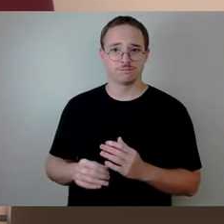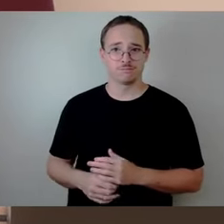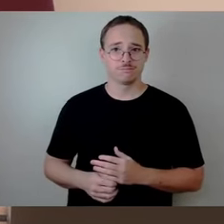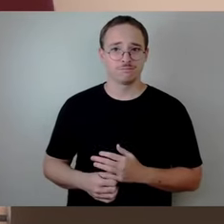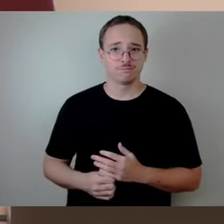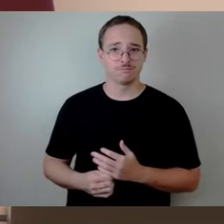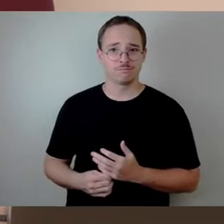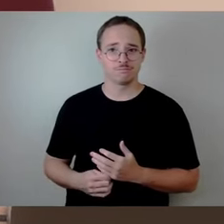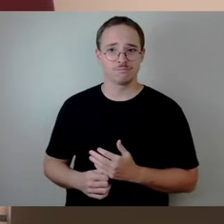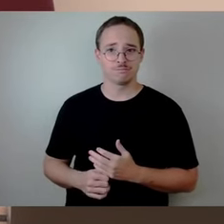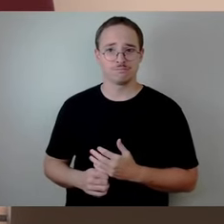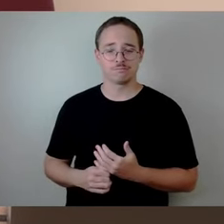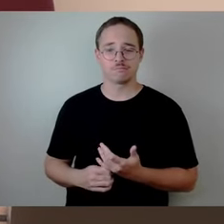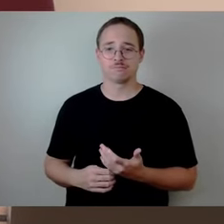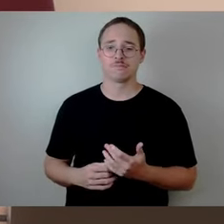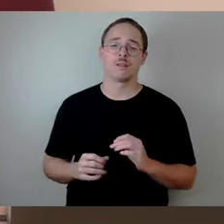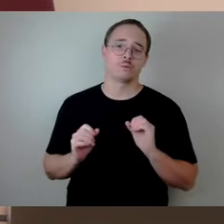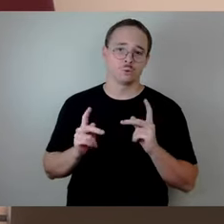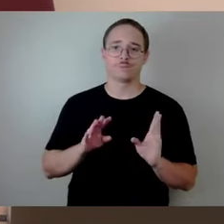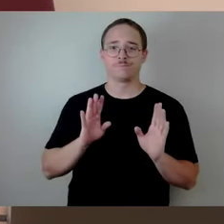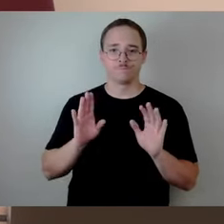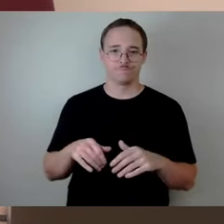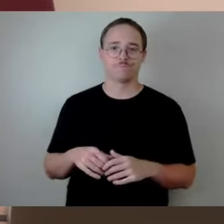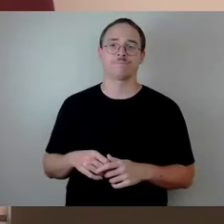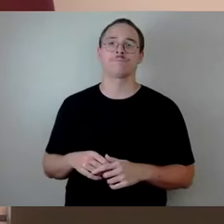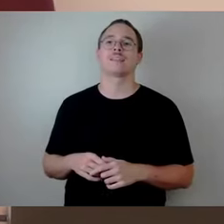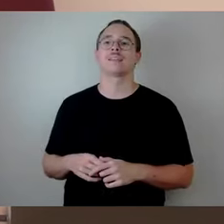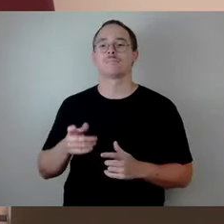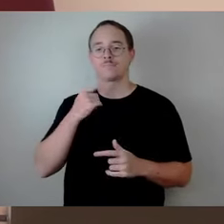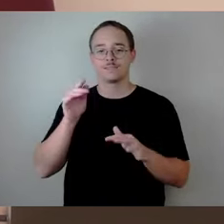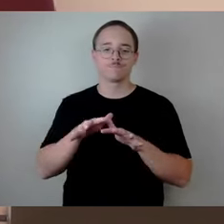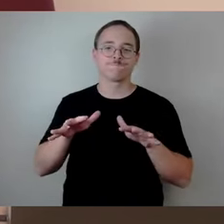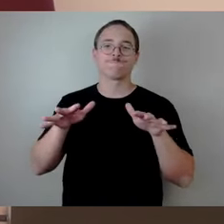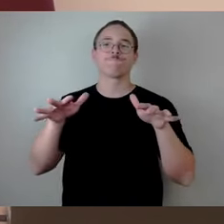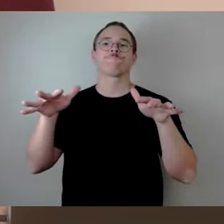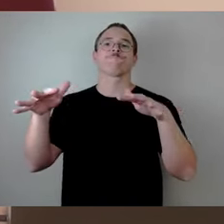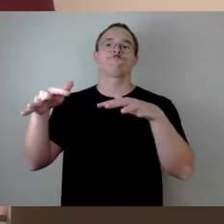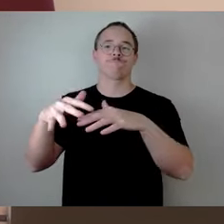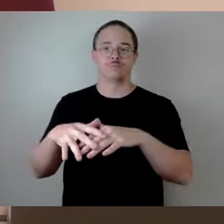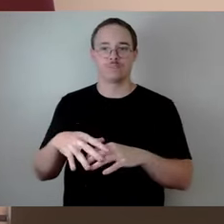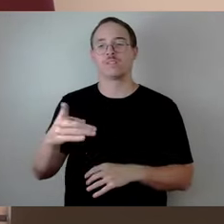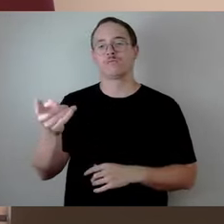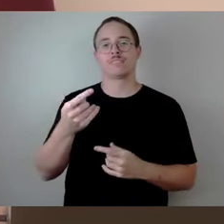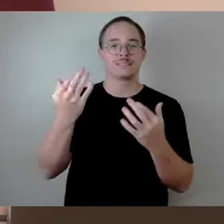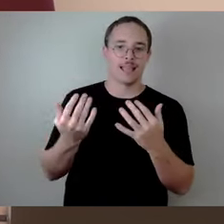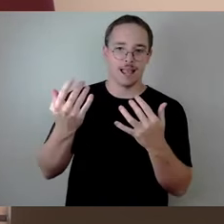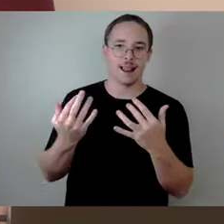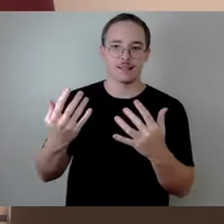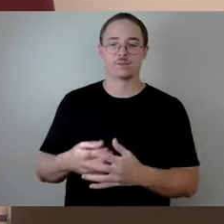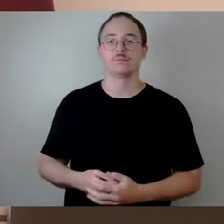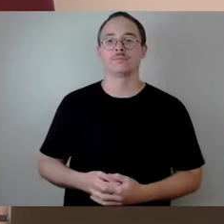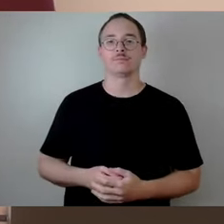Also, dann Ausschwärmen zum Zählen. Und wer für den Ausschussbericht